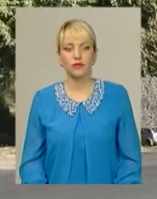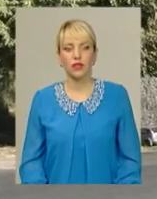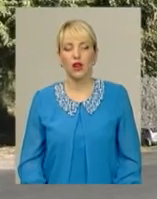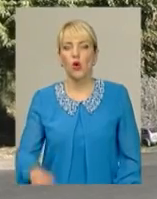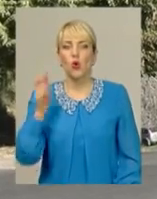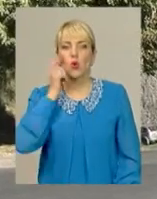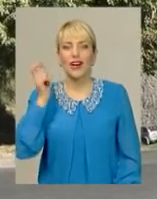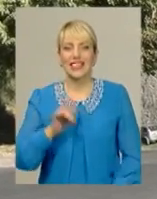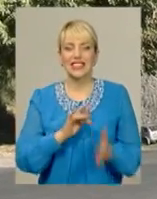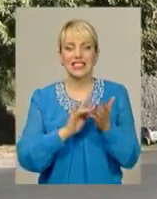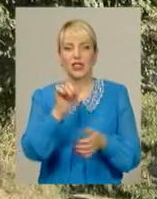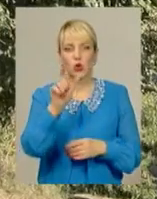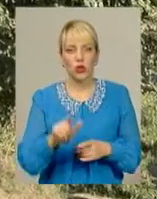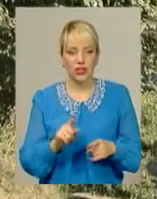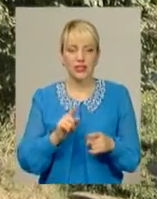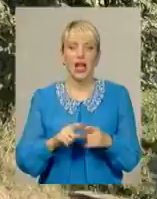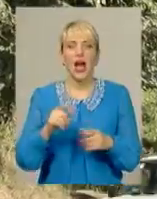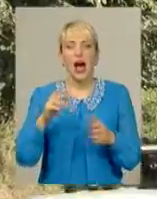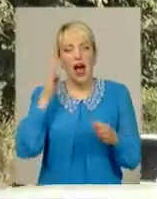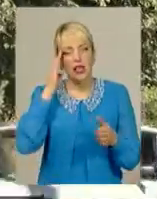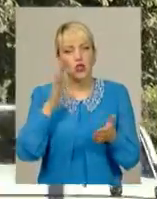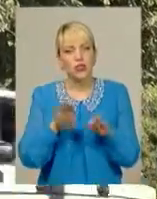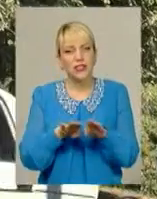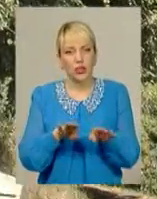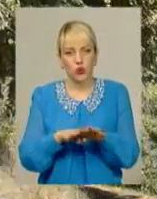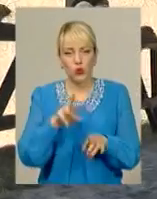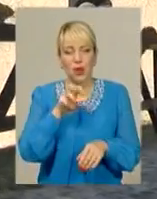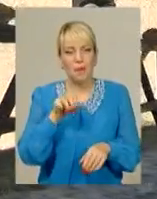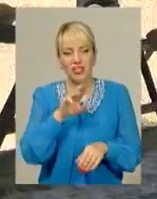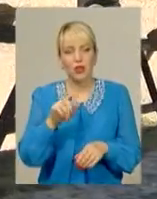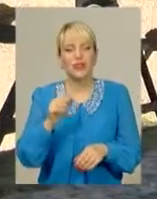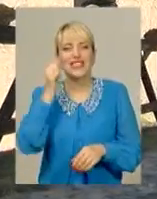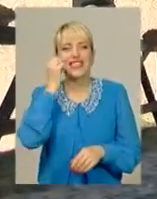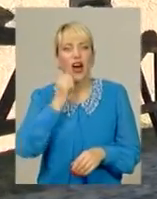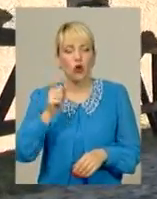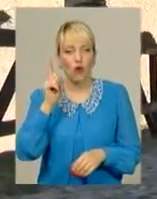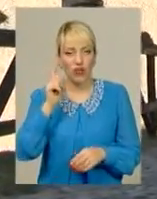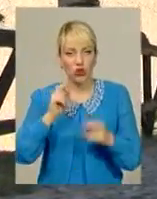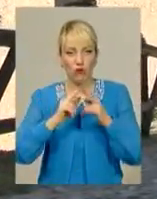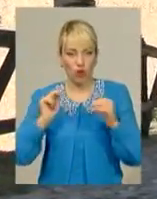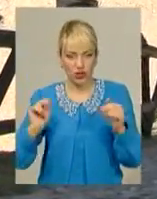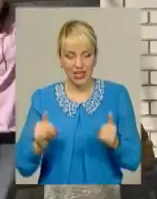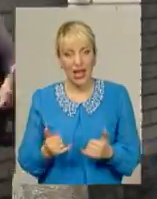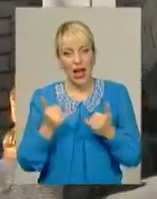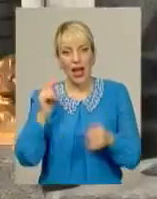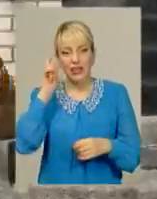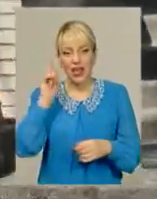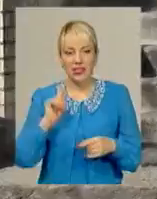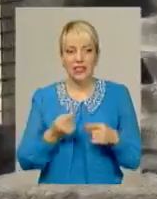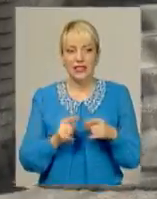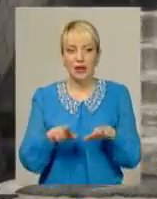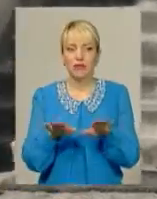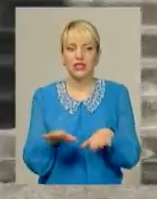Український турист, скоріш за все, асоціює Меджибіж виключно із старовинною фортецею. А от для хасидів це передусім